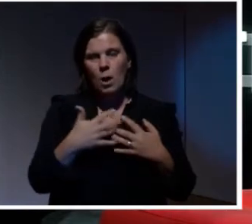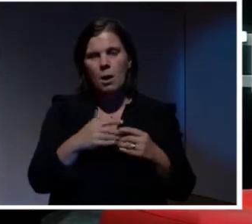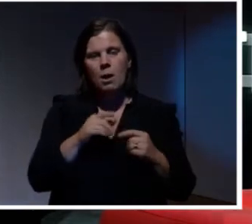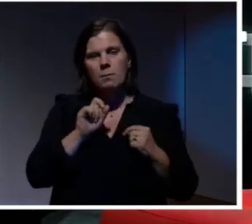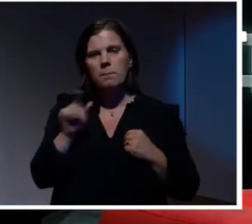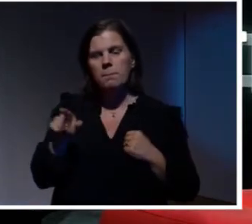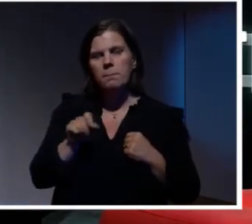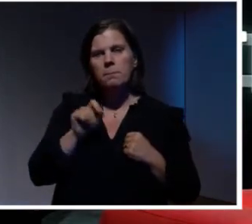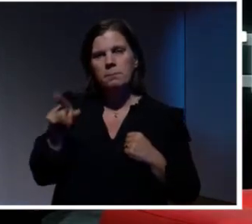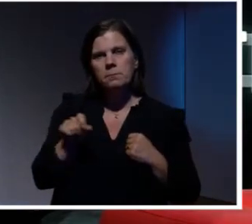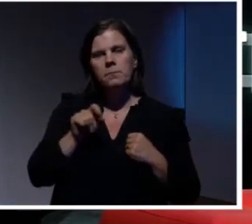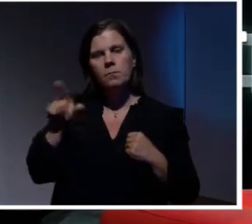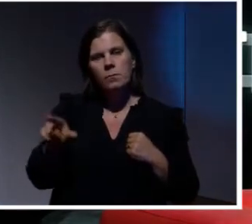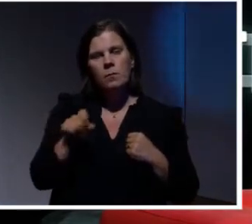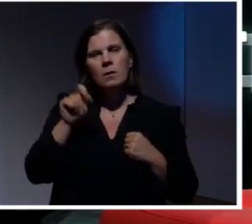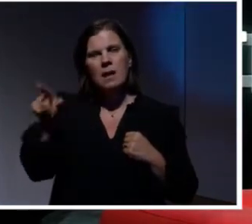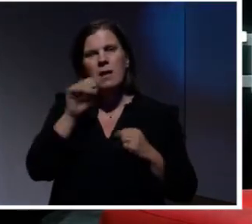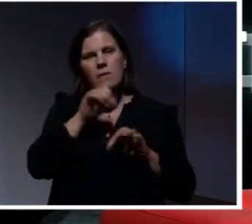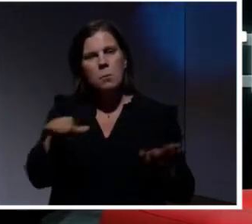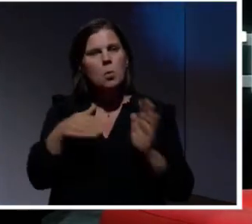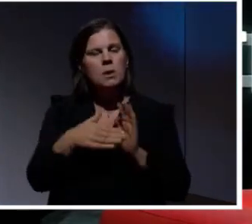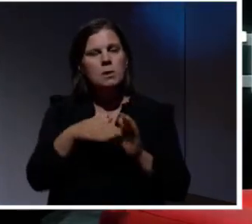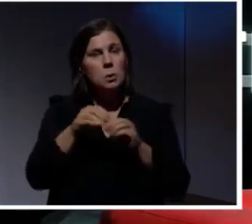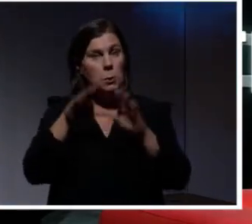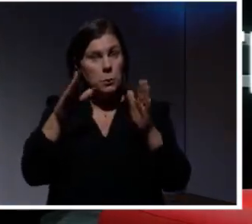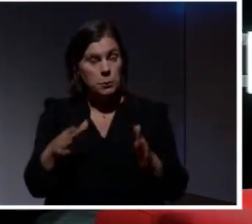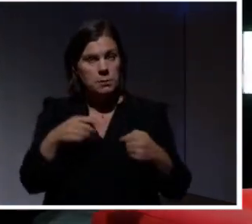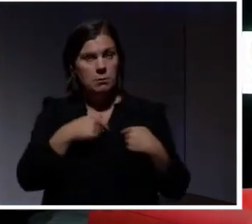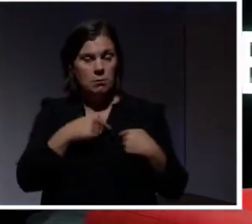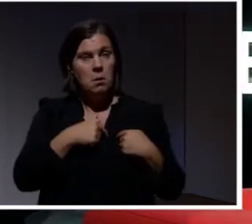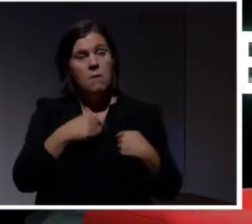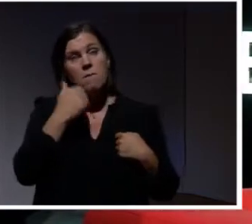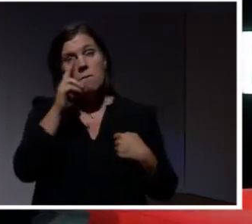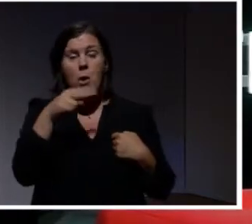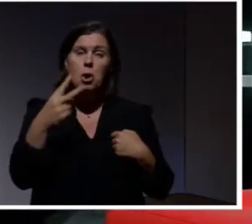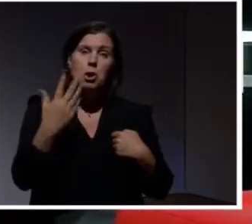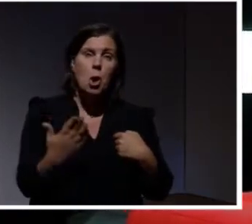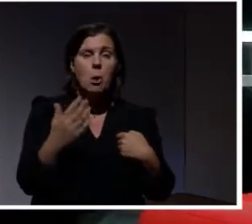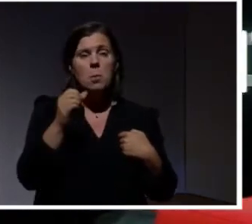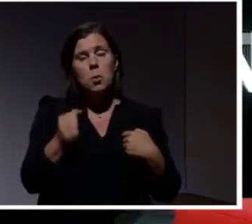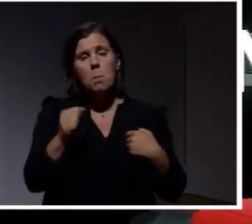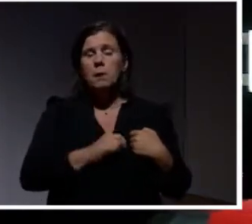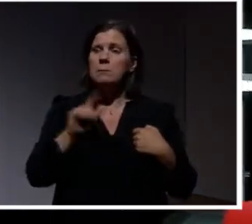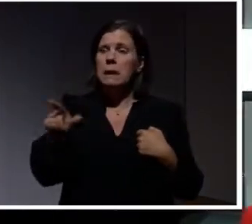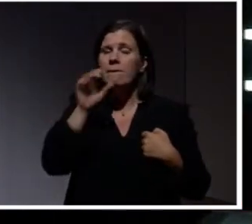skickar information på nätterna. Över till sjukhuset. Som talar om att det här var en vanlig dag på jobbet. Och de